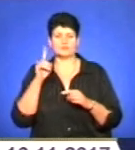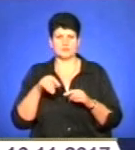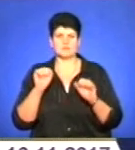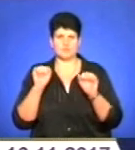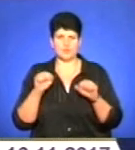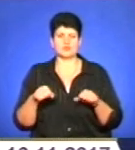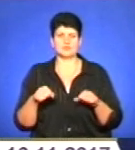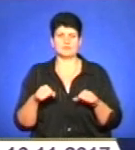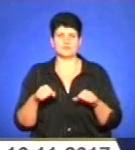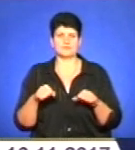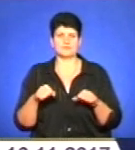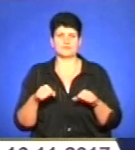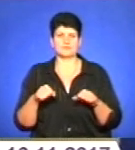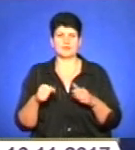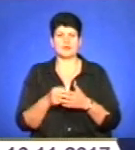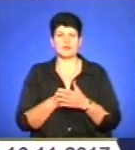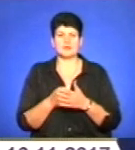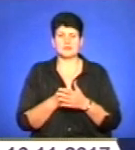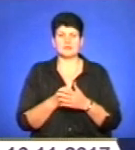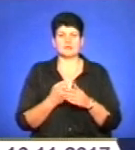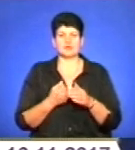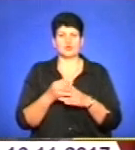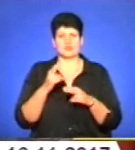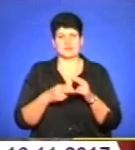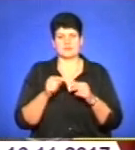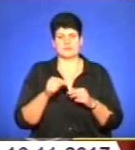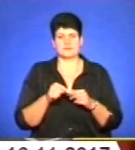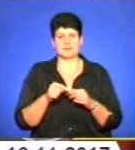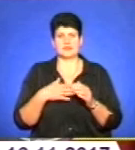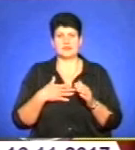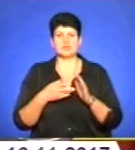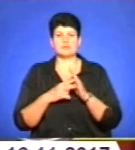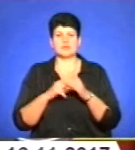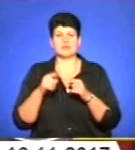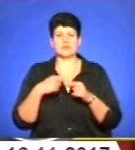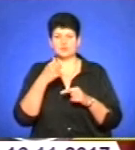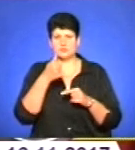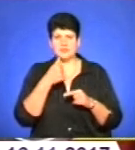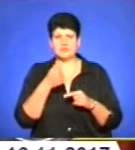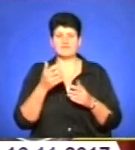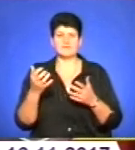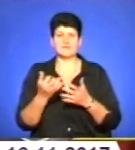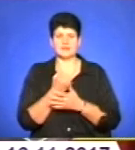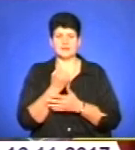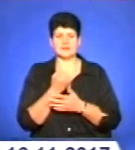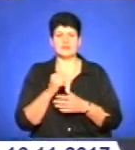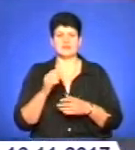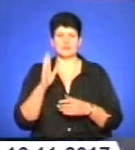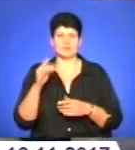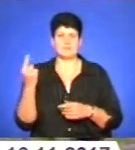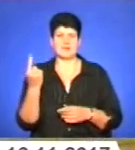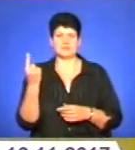вже добити до кінця цю вищу лігу. Наші плани на наступний рік – виграти вищу лігу, стати першими.